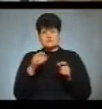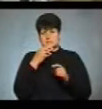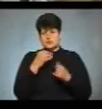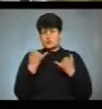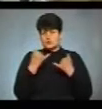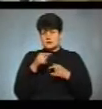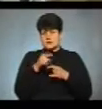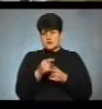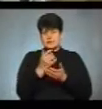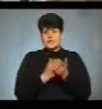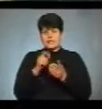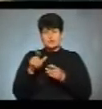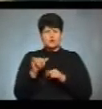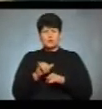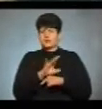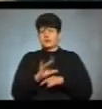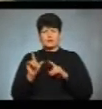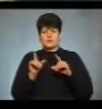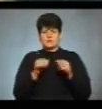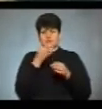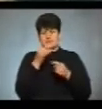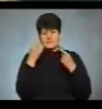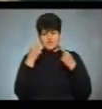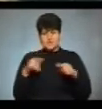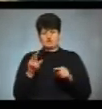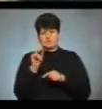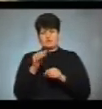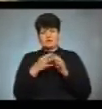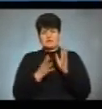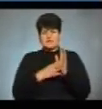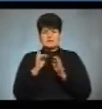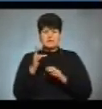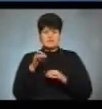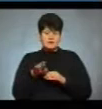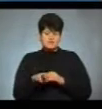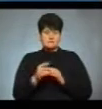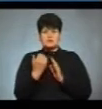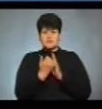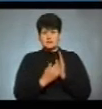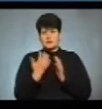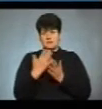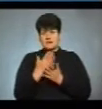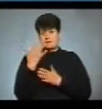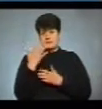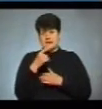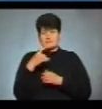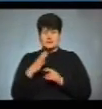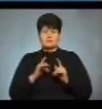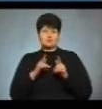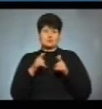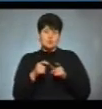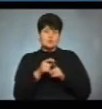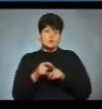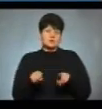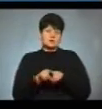сьогодні їхній кандидат нікуди не поїде, адже назвав іншу дату 19 квітня. Порошенко за регламентом має 5 хвилин вступного слова. Теж